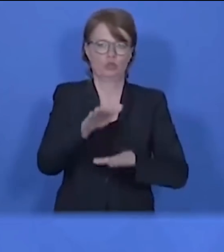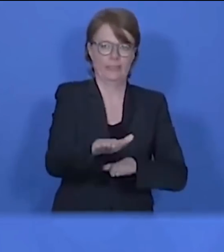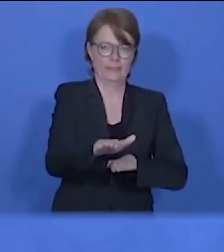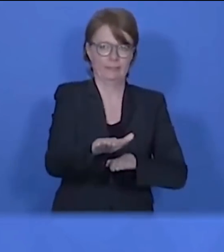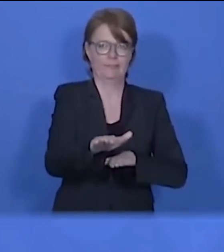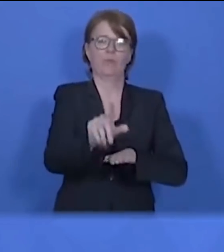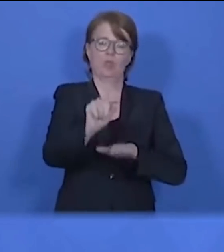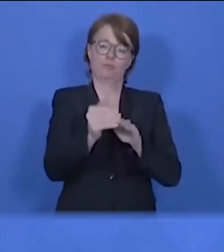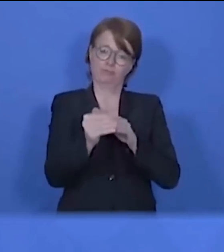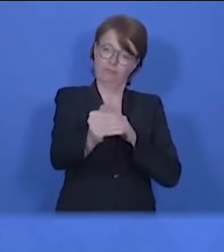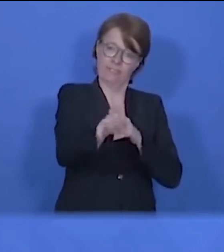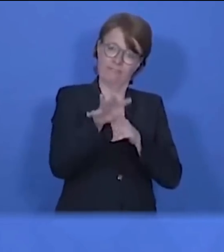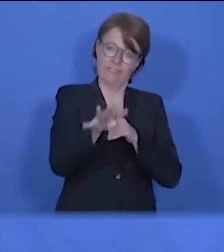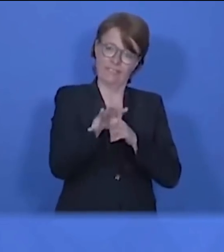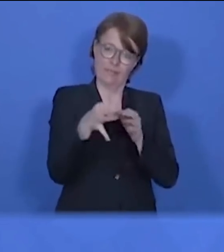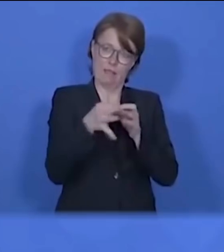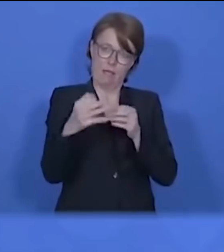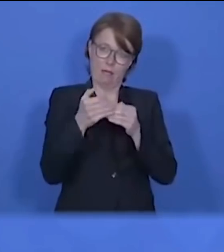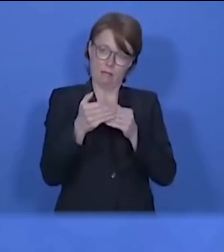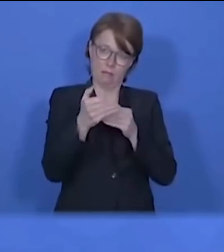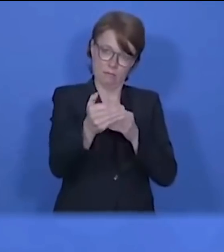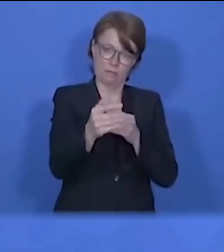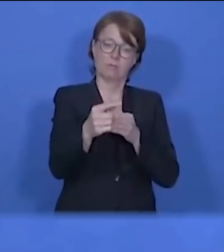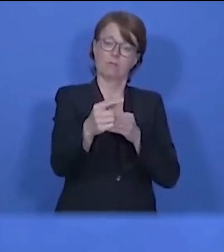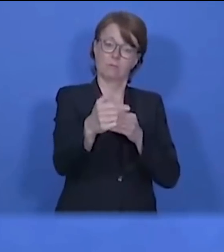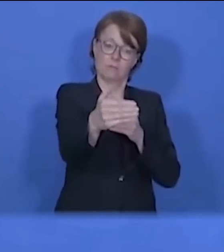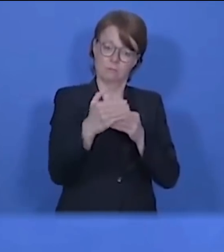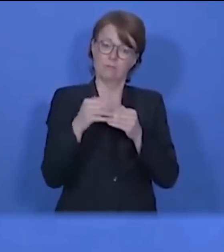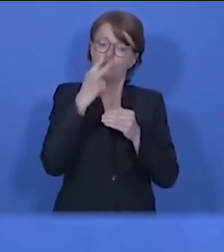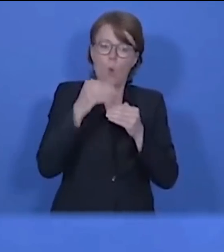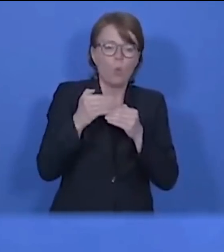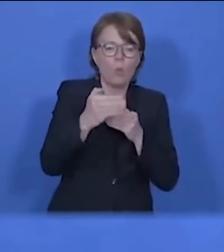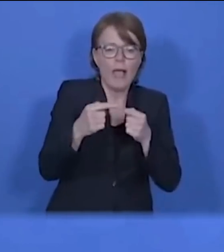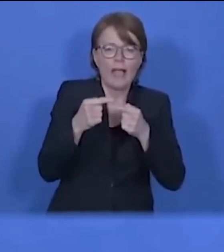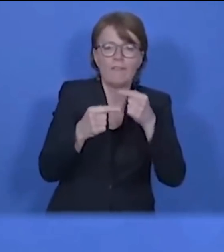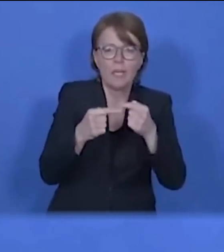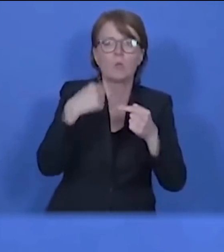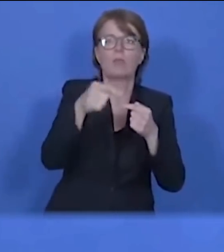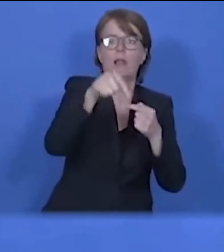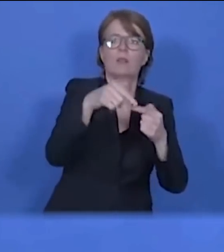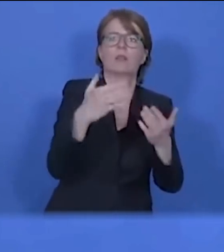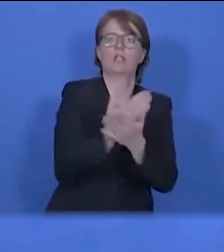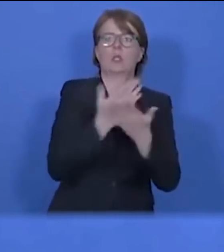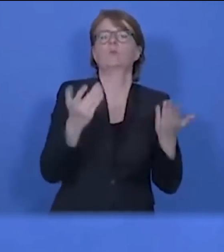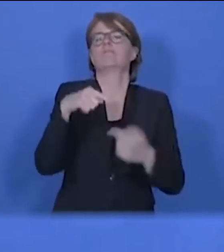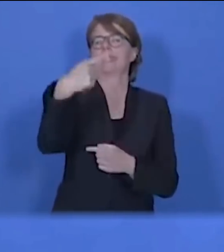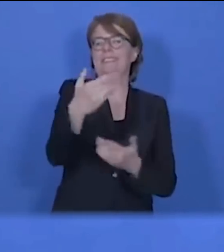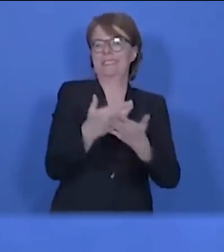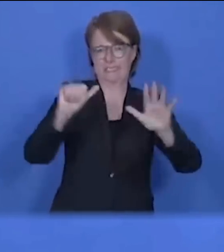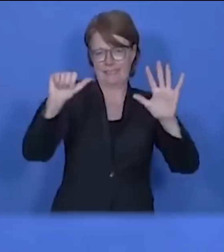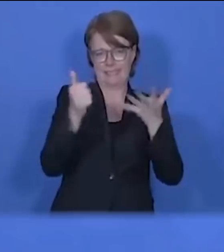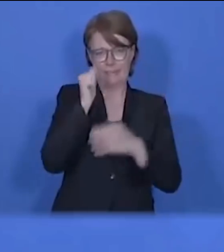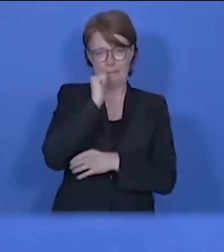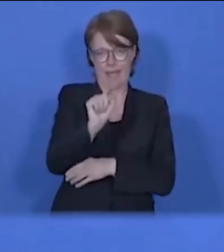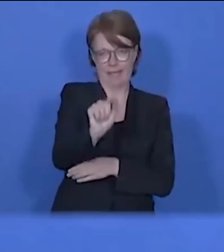es ja dauert, bis wir wissen, was das Ganze für Auswirkungen auf unser Infektionsgeschehen hat. Diese Tage werden erst am